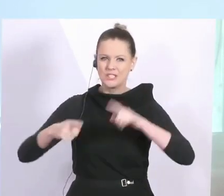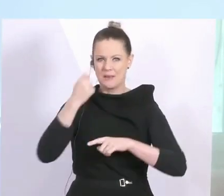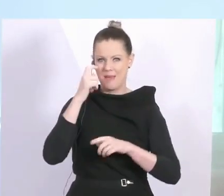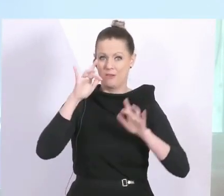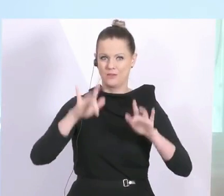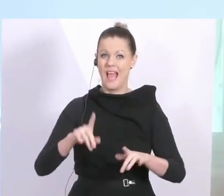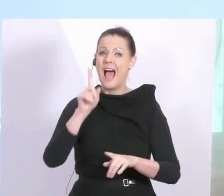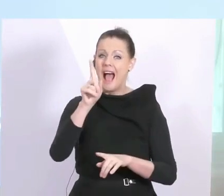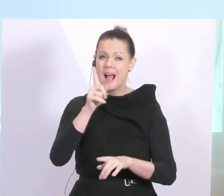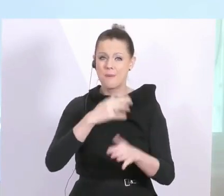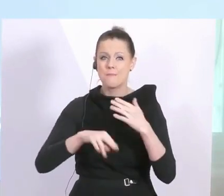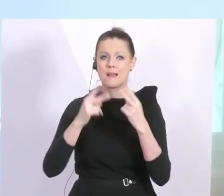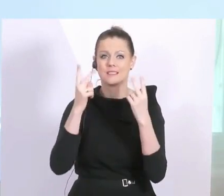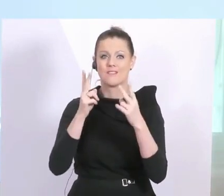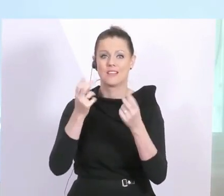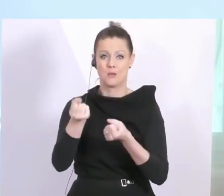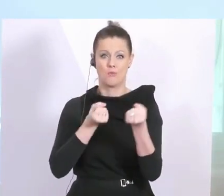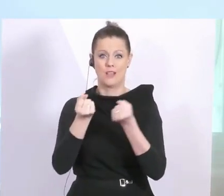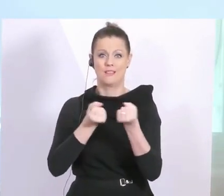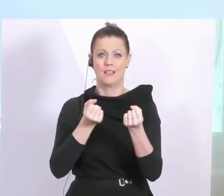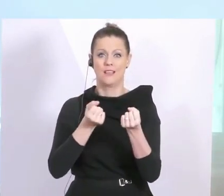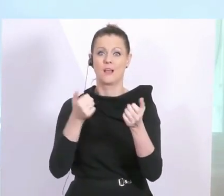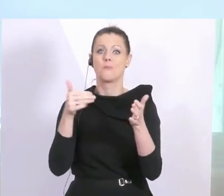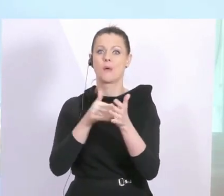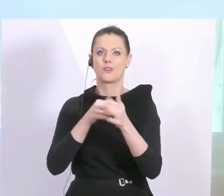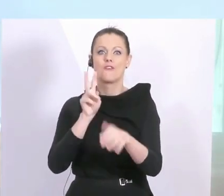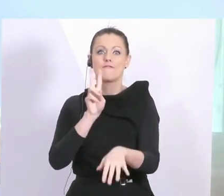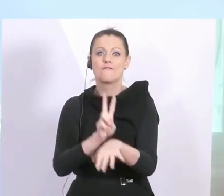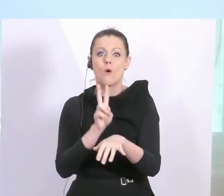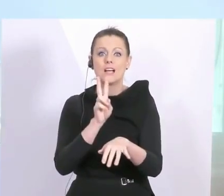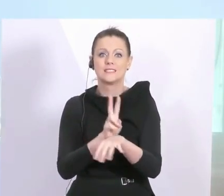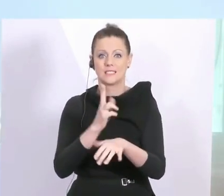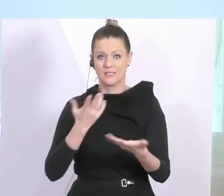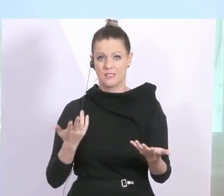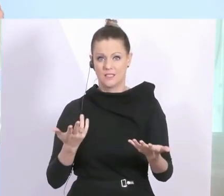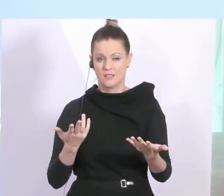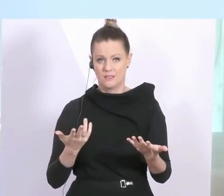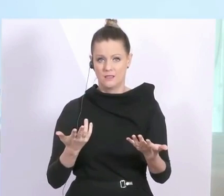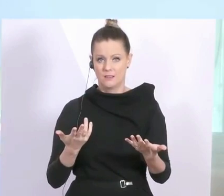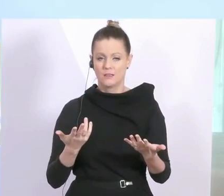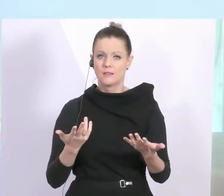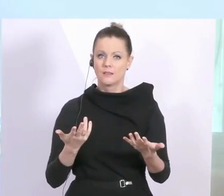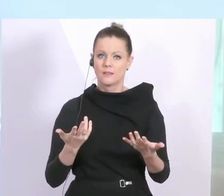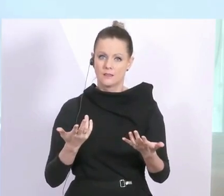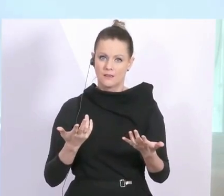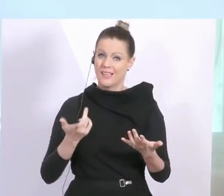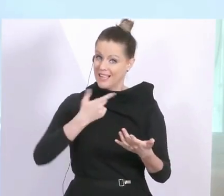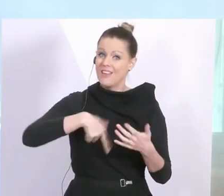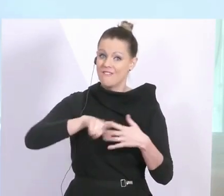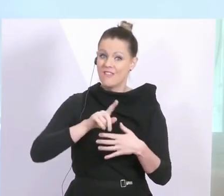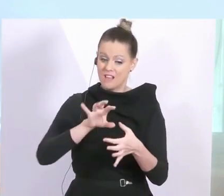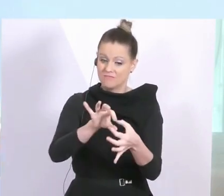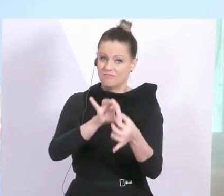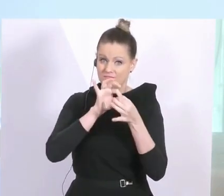dem Vorsichtsprinzip in der Politik und der Verantwortung geboten, dass wir von den schwierigeren Prognosen